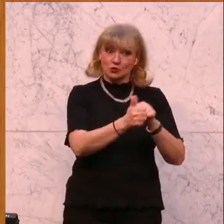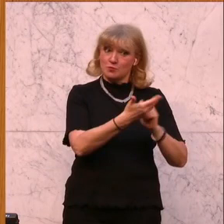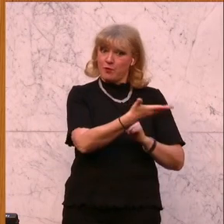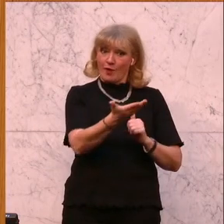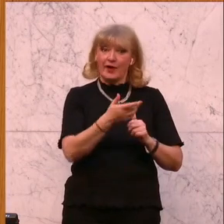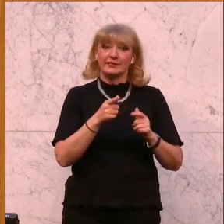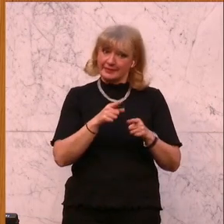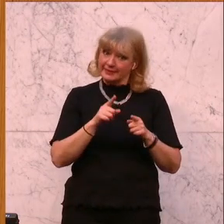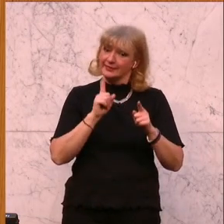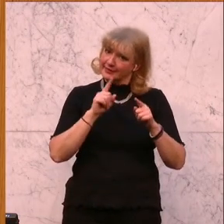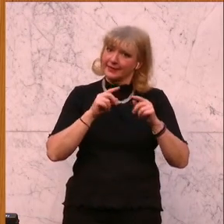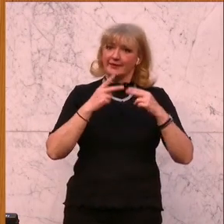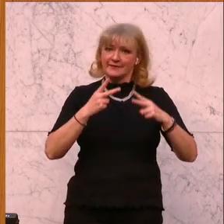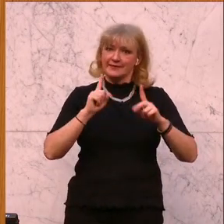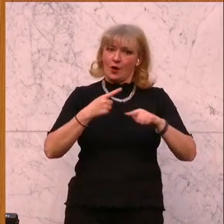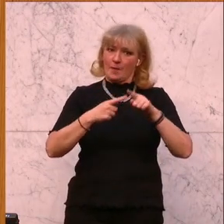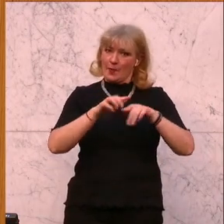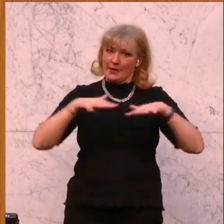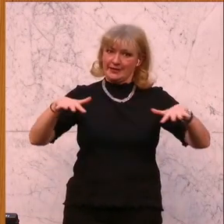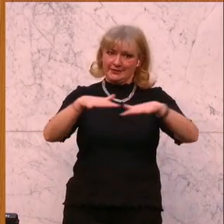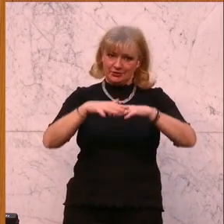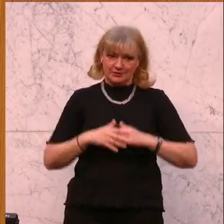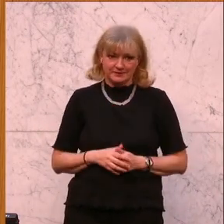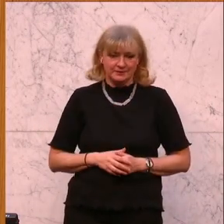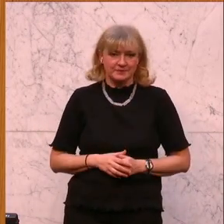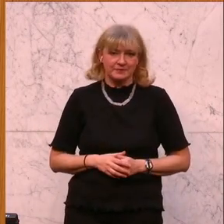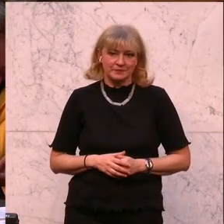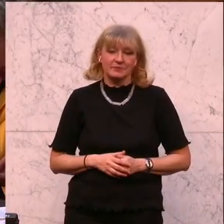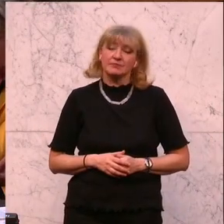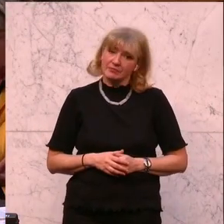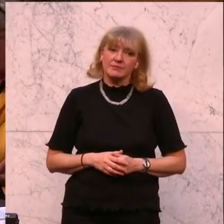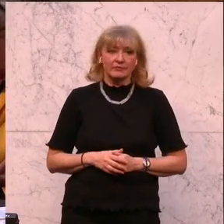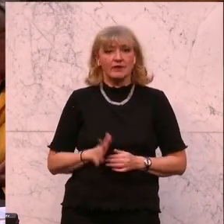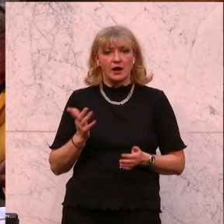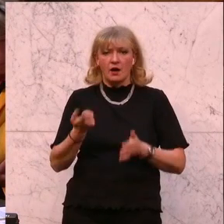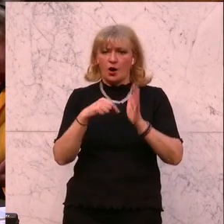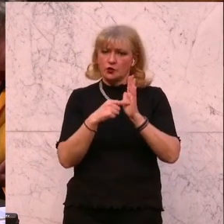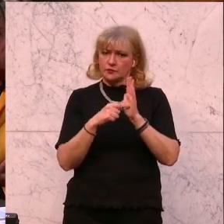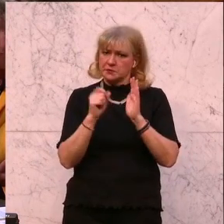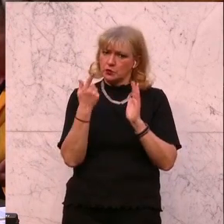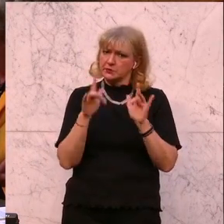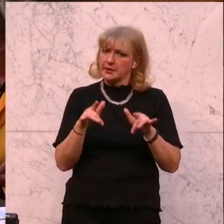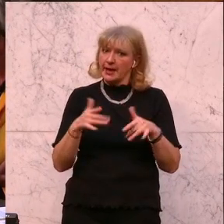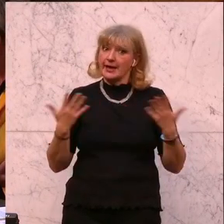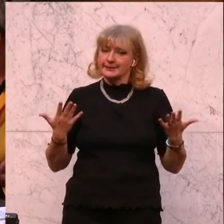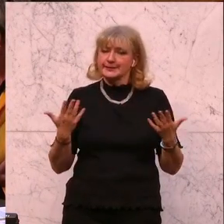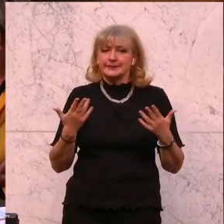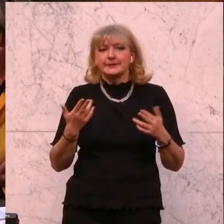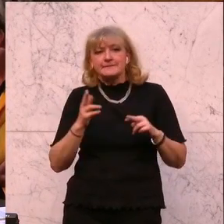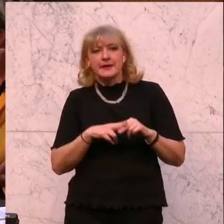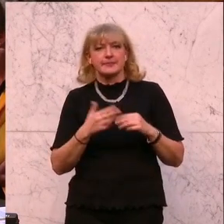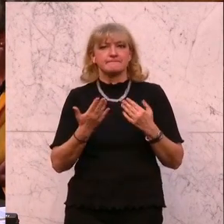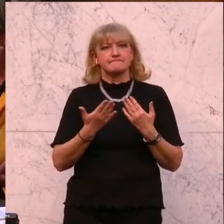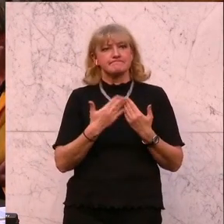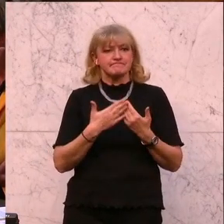politische Dimension auch hat. Aber eine besondere Herausforderung ist es, wenn Sport als